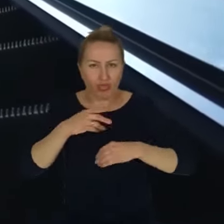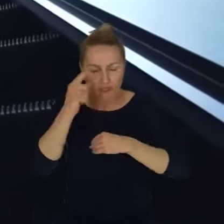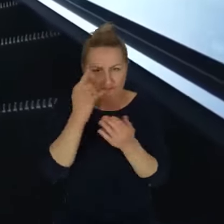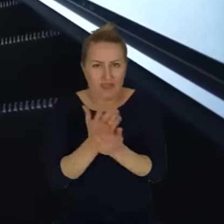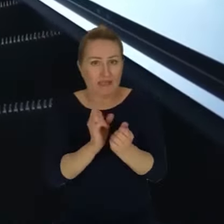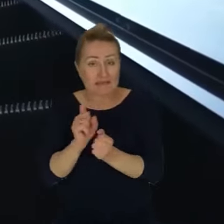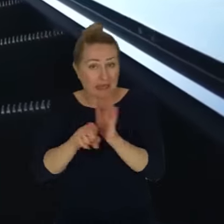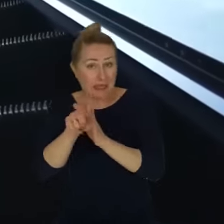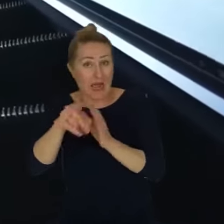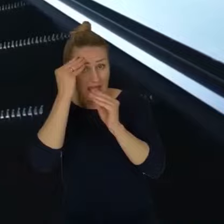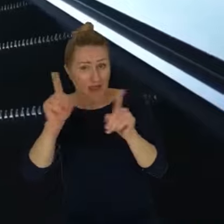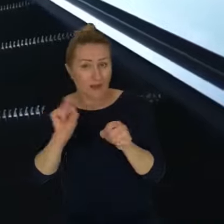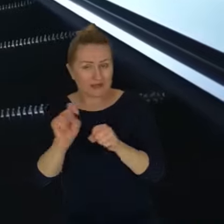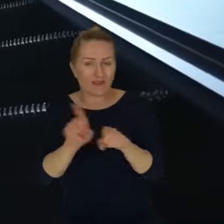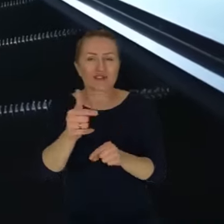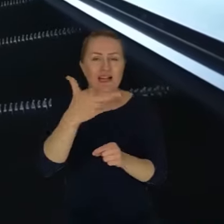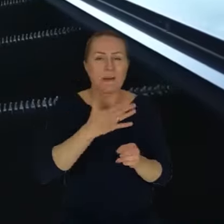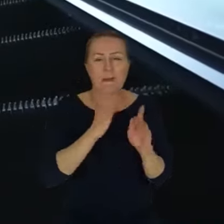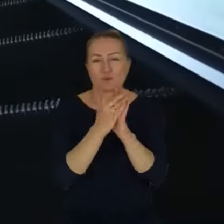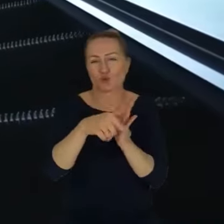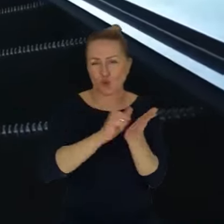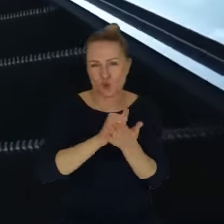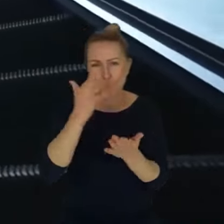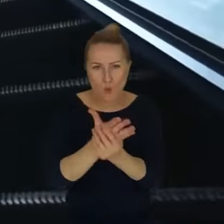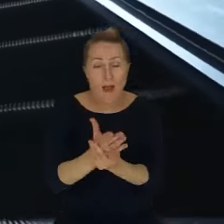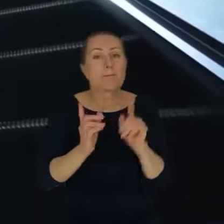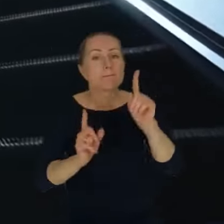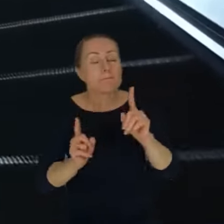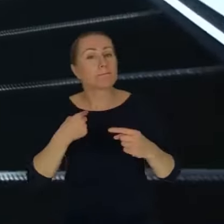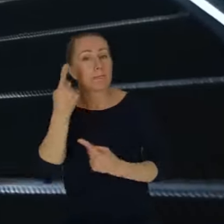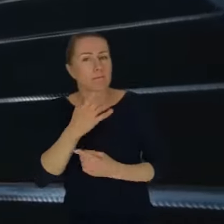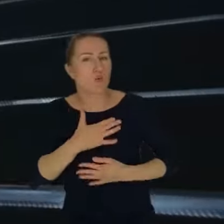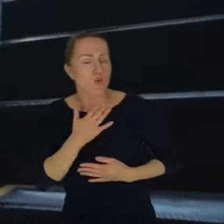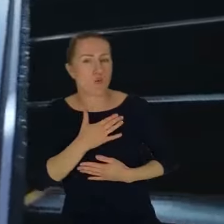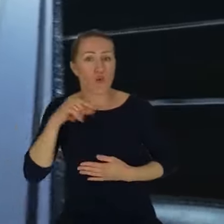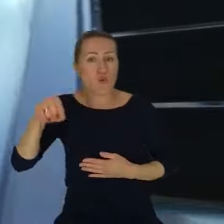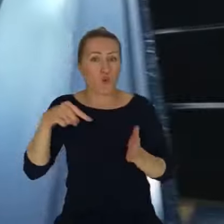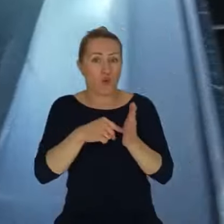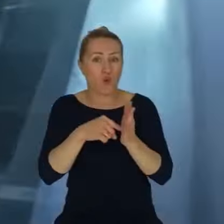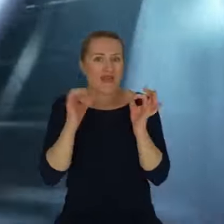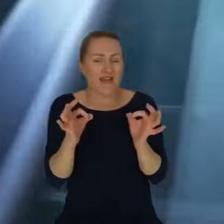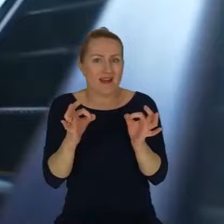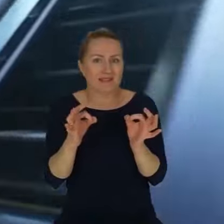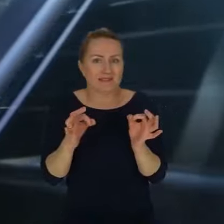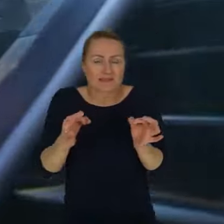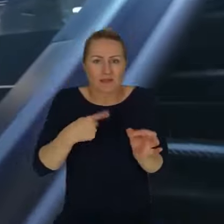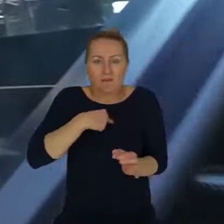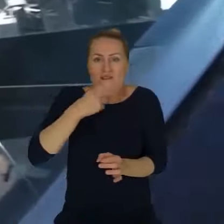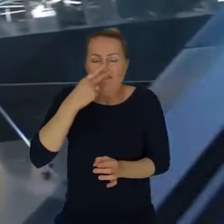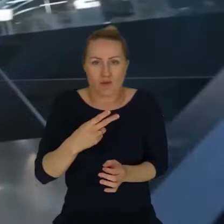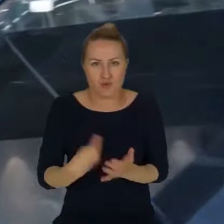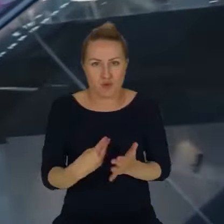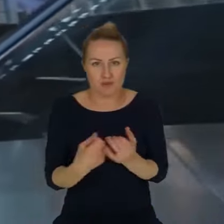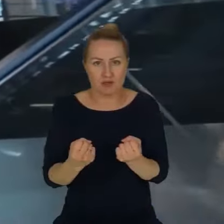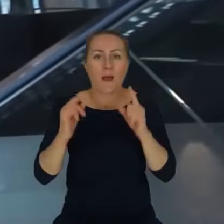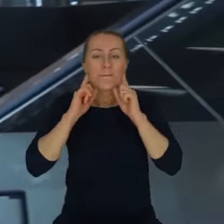egzemplarzy mamy drukowanych, ale wydaje mi się, że to jest właśnie dzisiaj, to dopiero dzisiaj doceniliśmy, co to znaczy faktycznie dezinformacja i